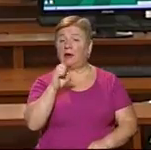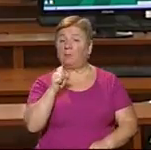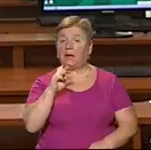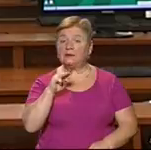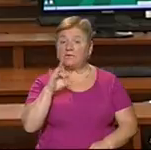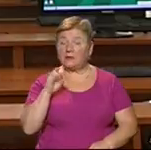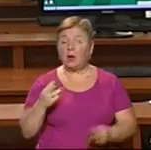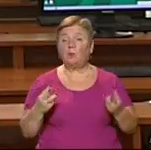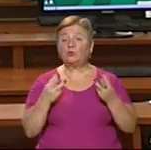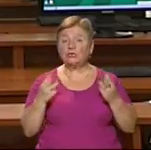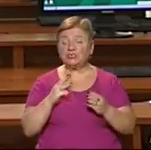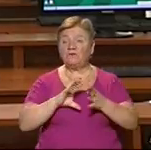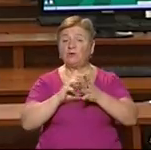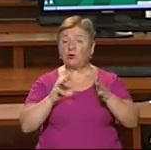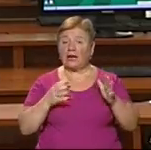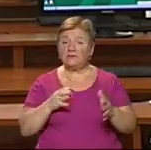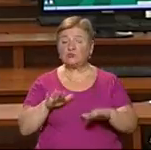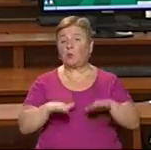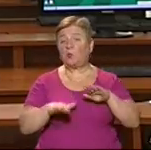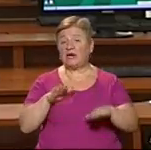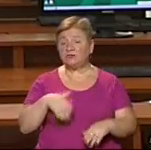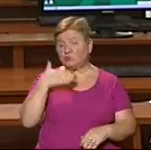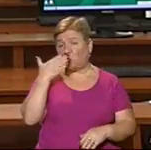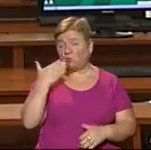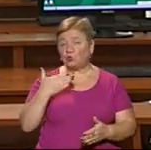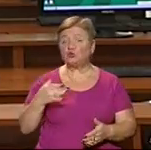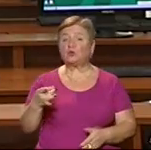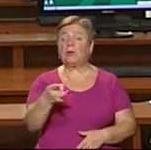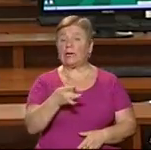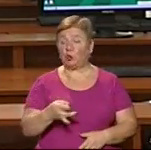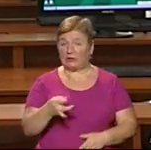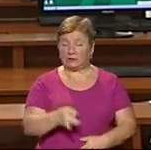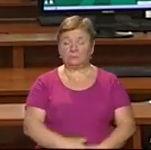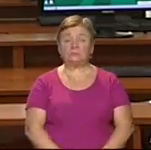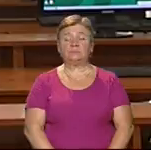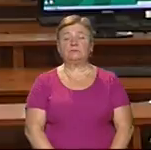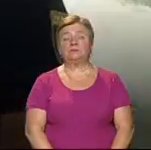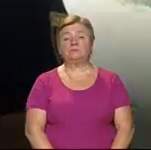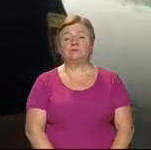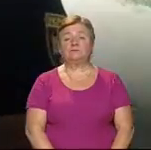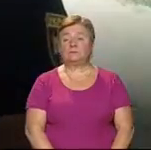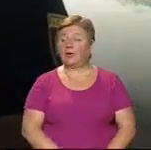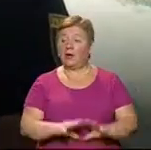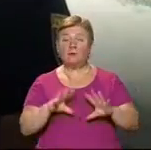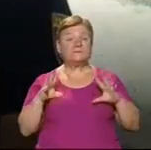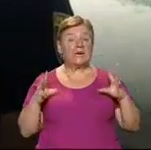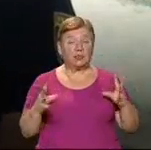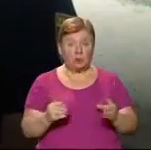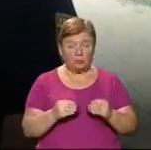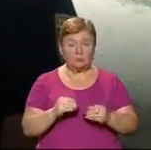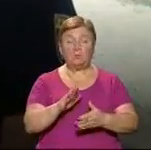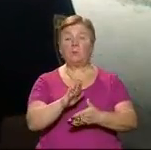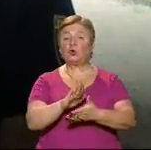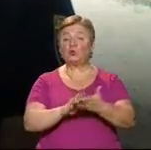Пожежі виникли у Барагівському, Виноградівському, Мукачівському та Ужгородському районах Загалом впродовж